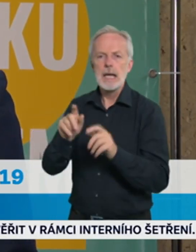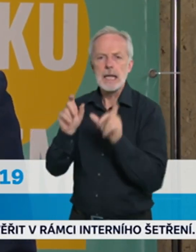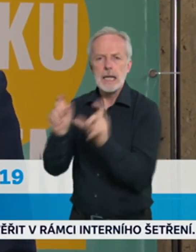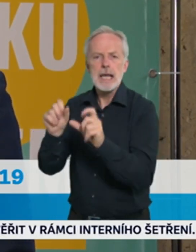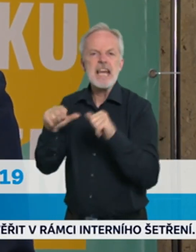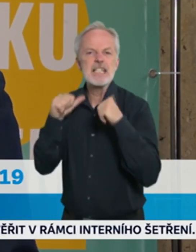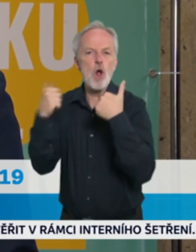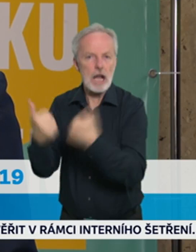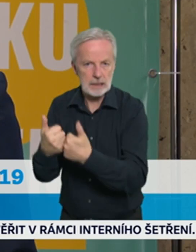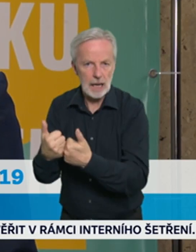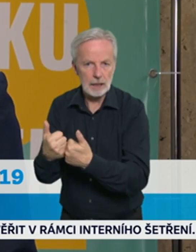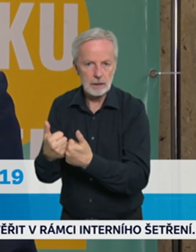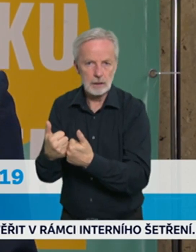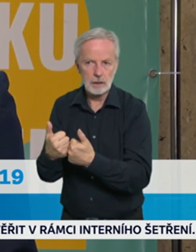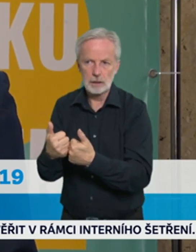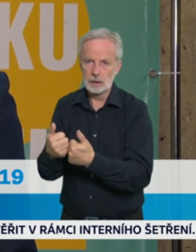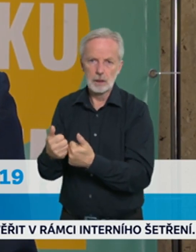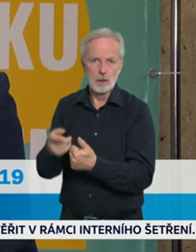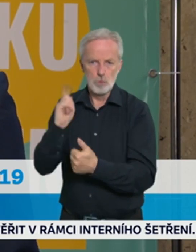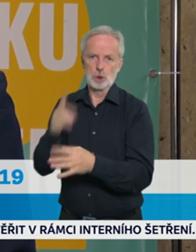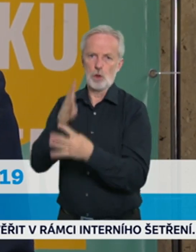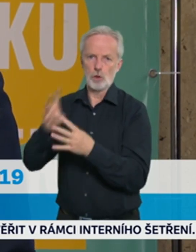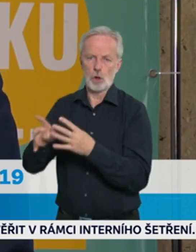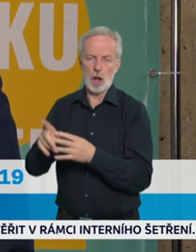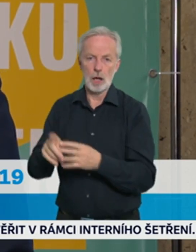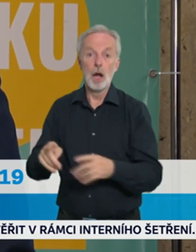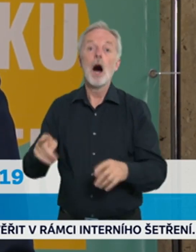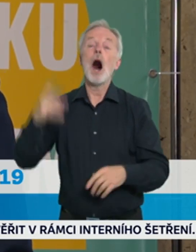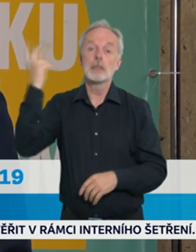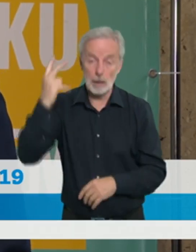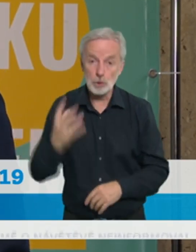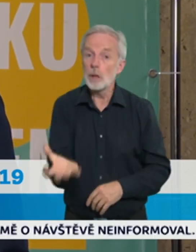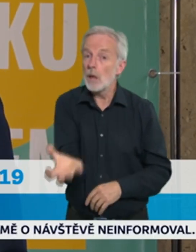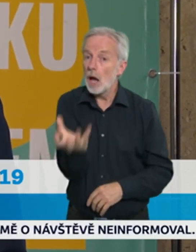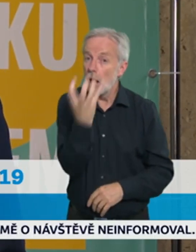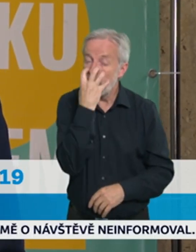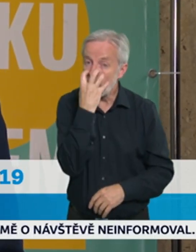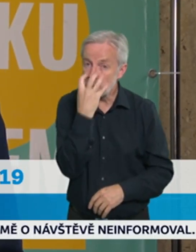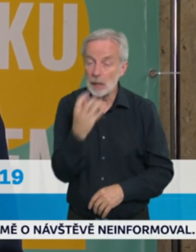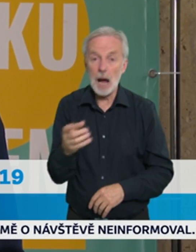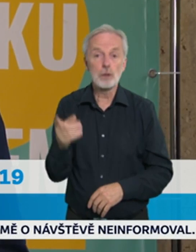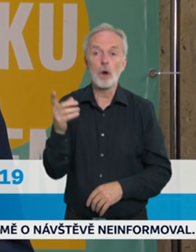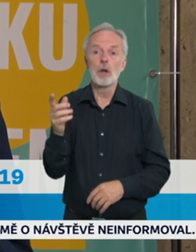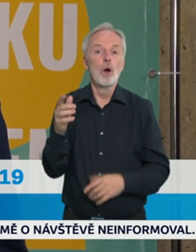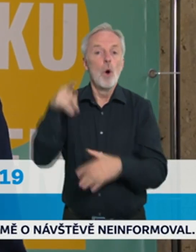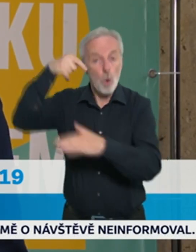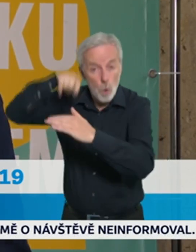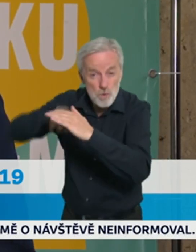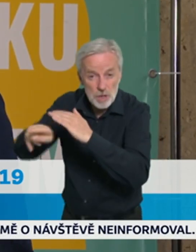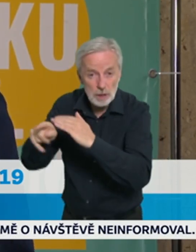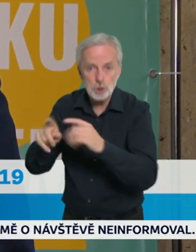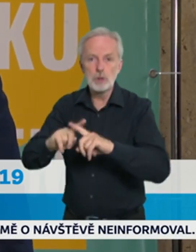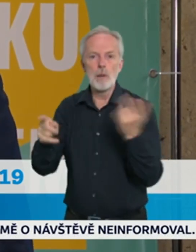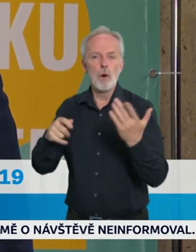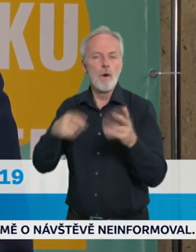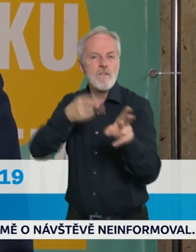dýchacích cest tam, kde je nutné respirátory mít nasazeny. To jsou ta základní